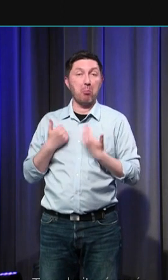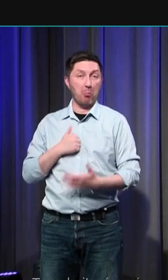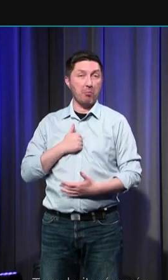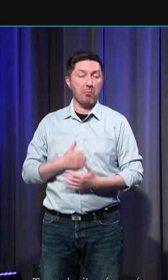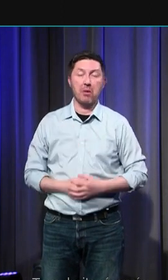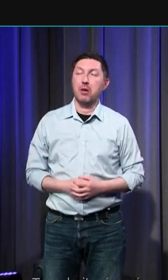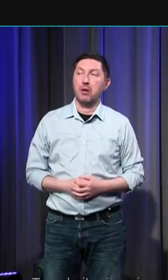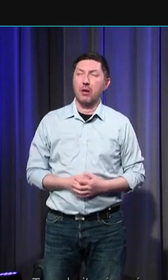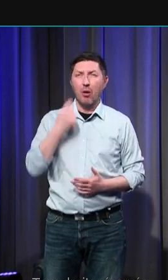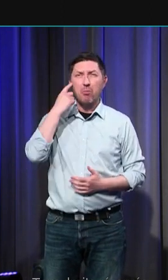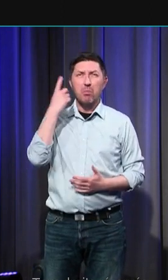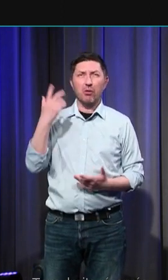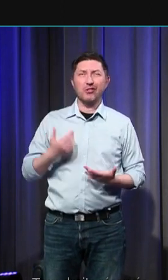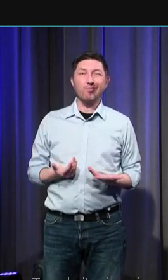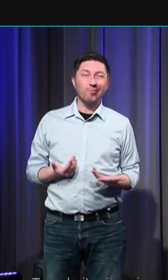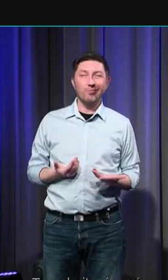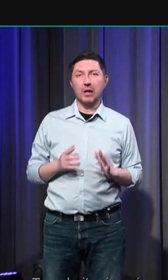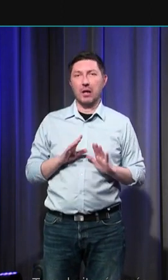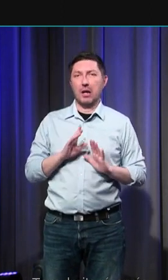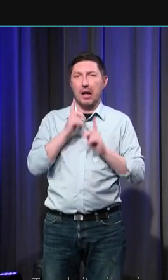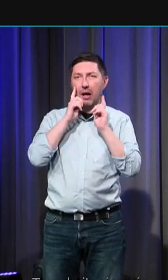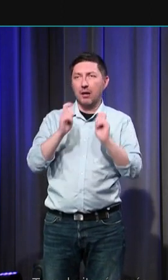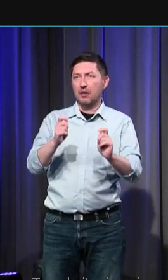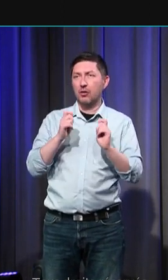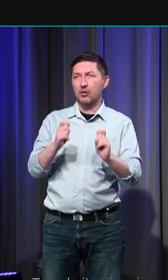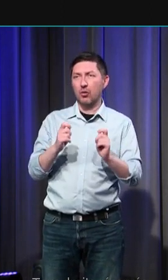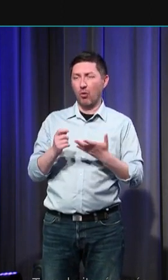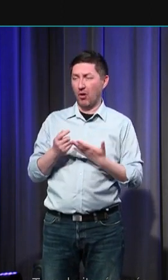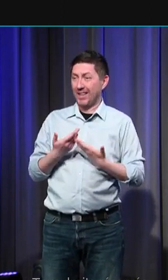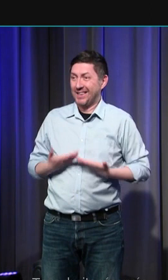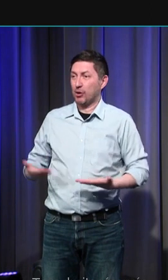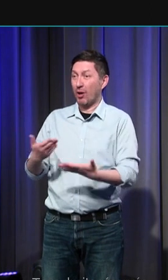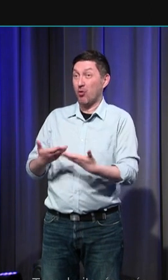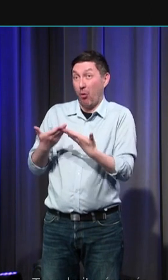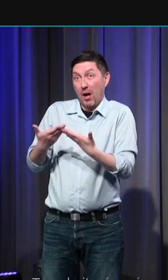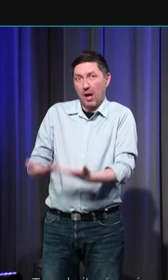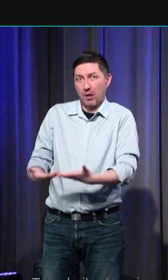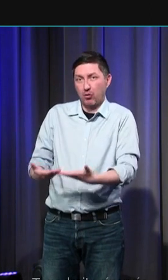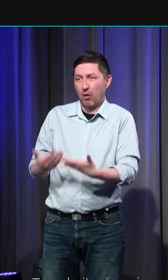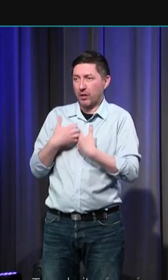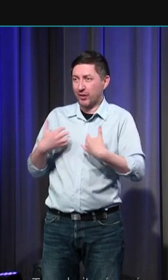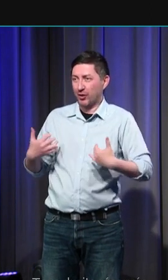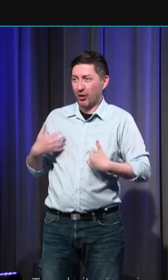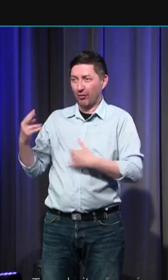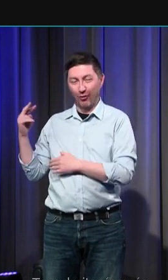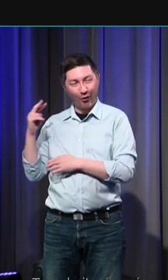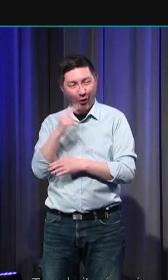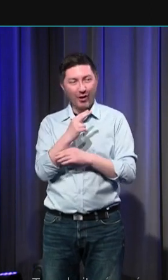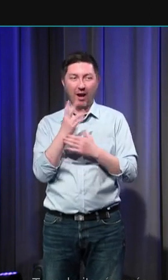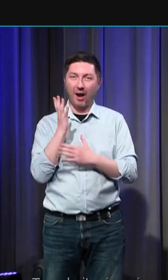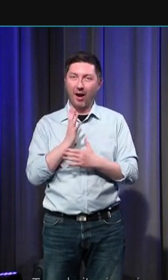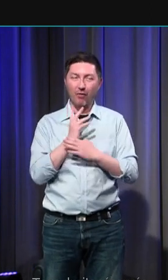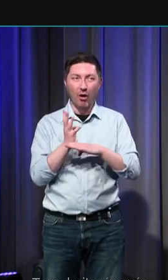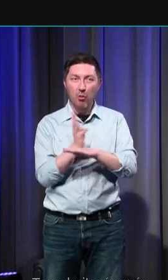pensent qu'il serait maladroit d'écrire l'histoire à partir d'un état contemporain de la science parce que c s'exposer d'être